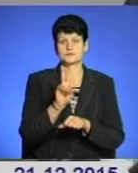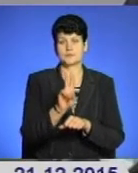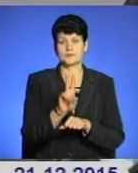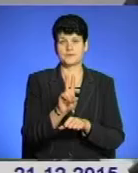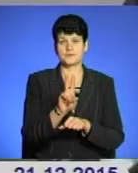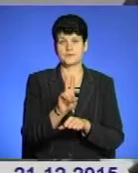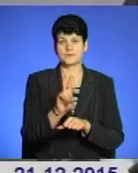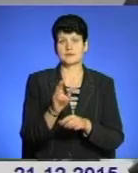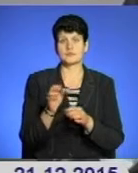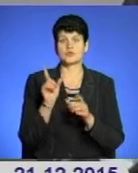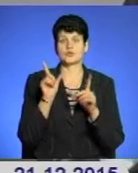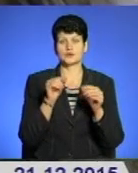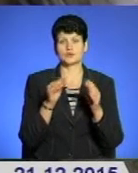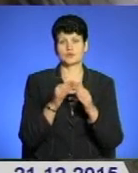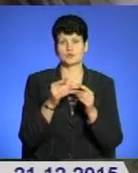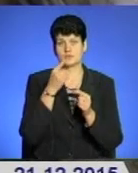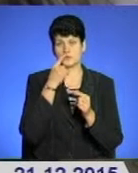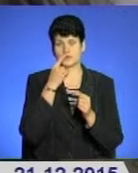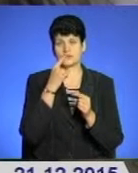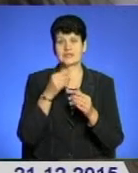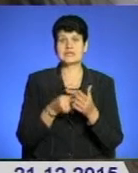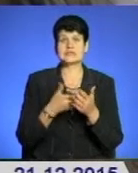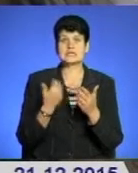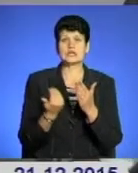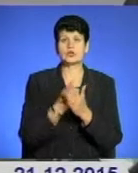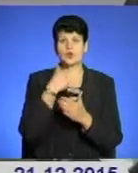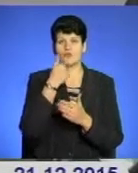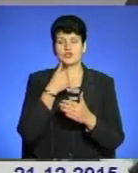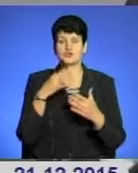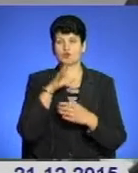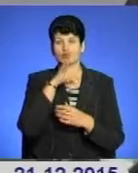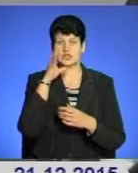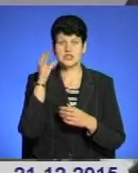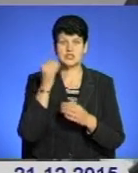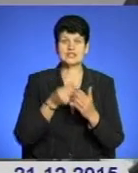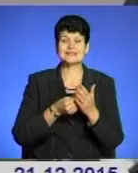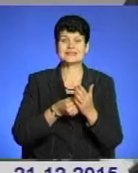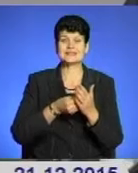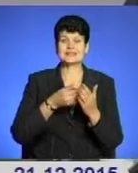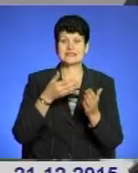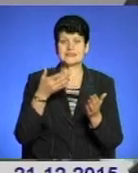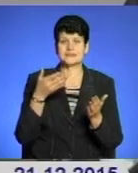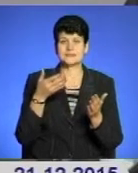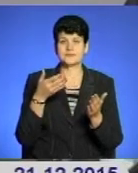він під'їде додому якнайближче. Ціни в новорічні ночі, ціни в